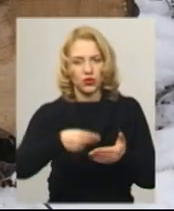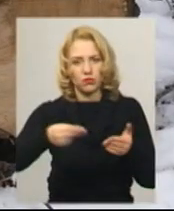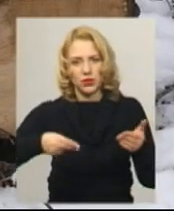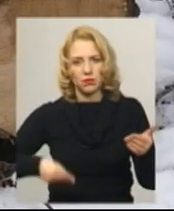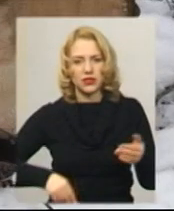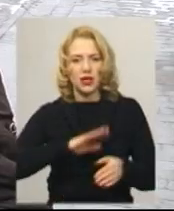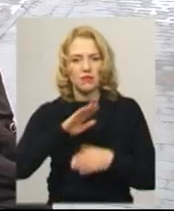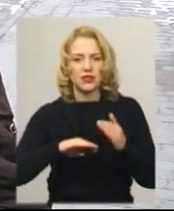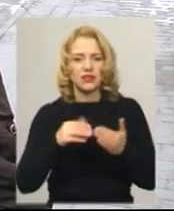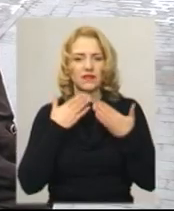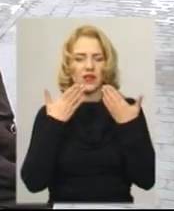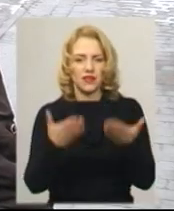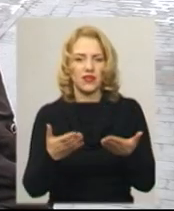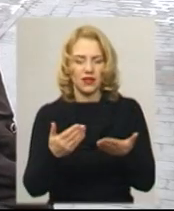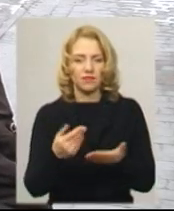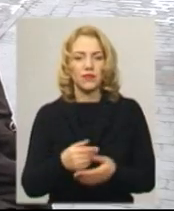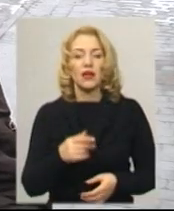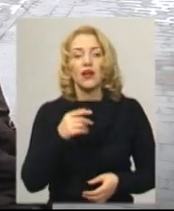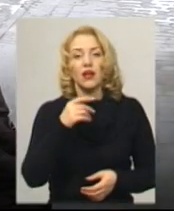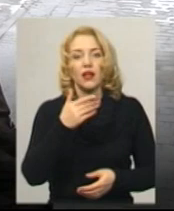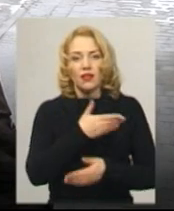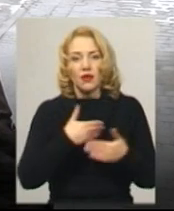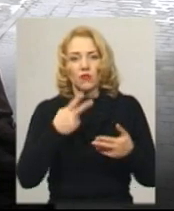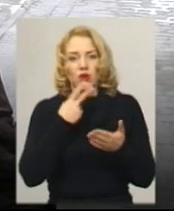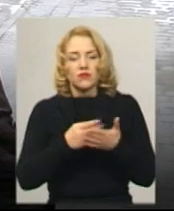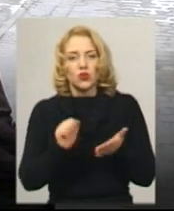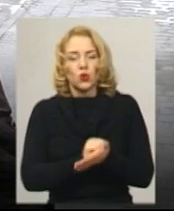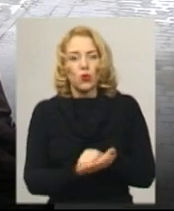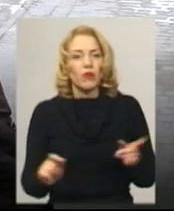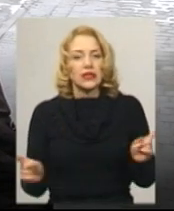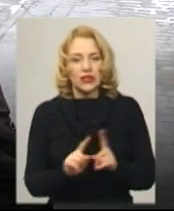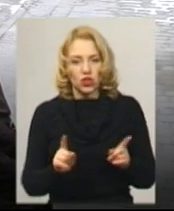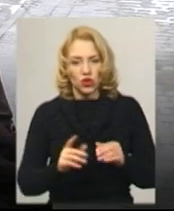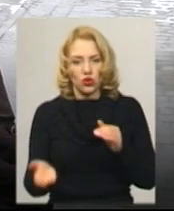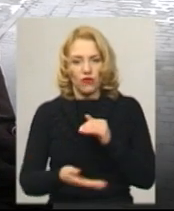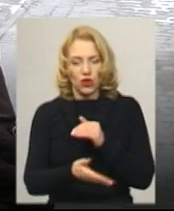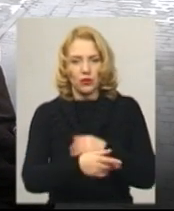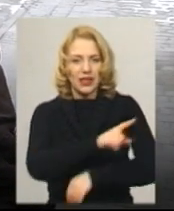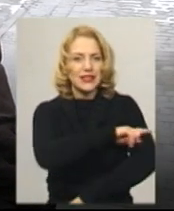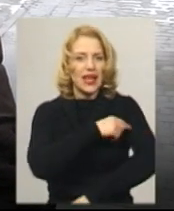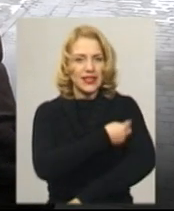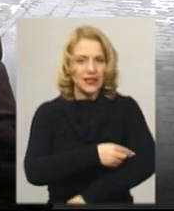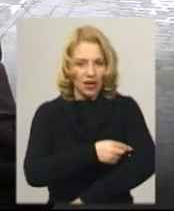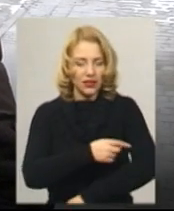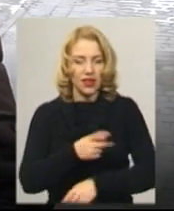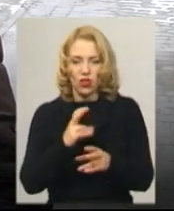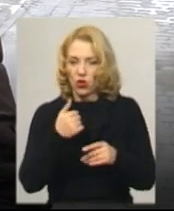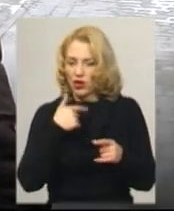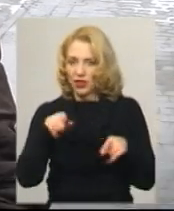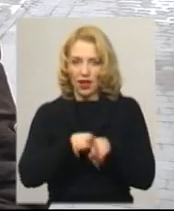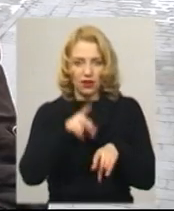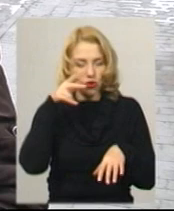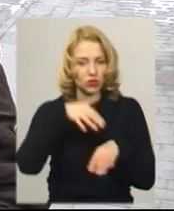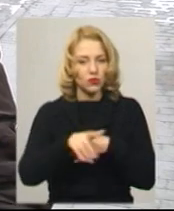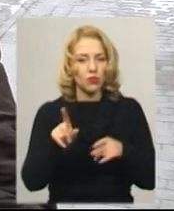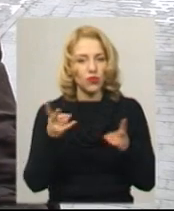відповідним зверненням. Нам показували документи, що йде санітарна вирубка лісу. Я так розумію, що